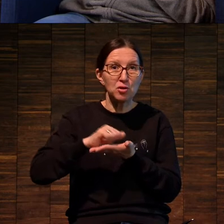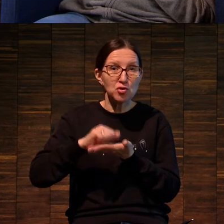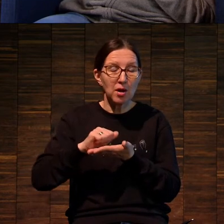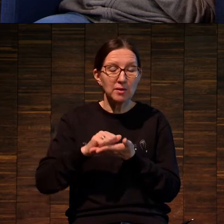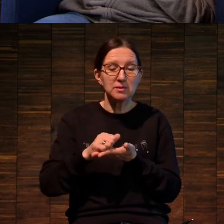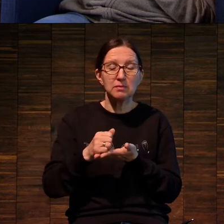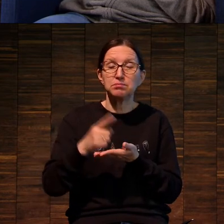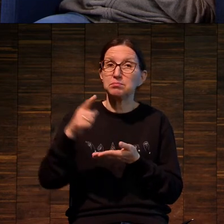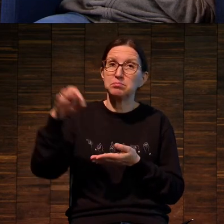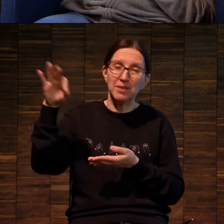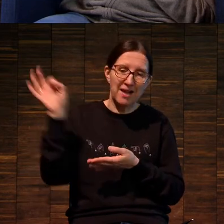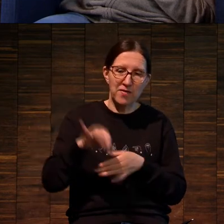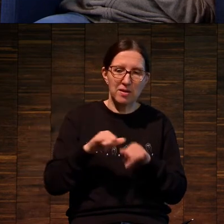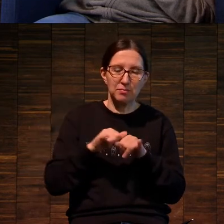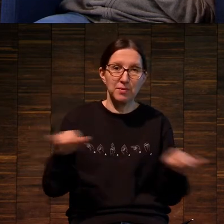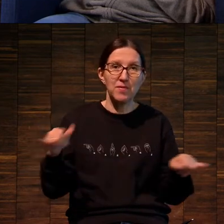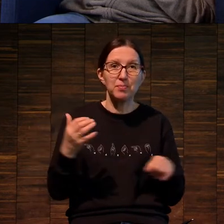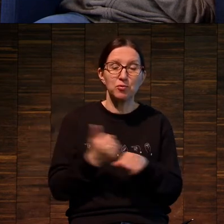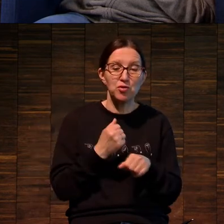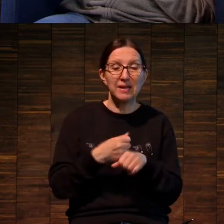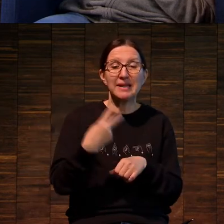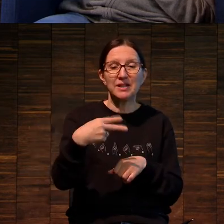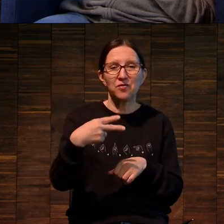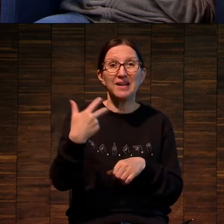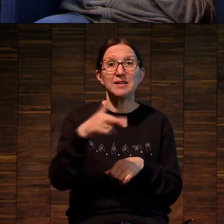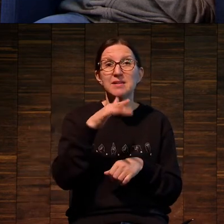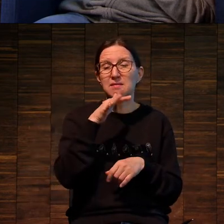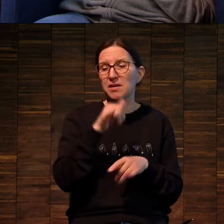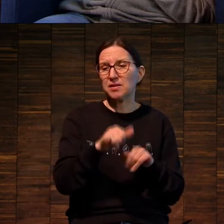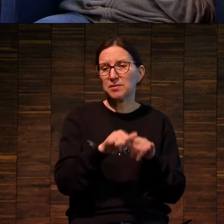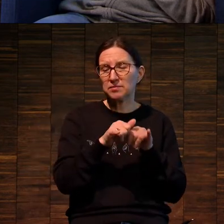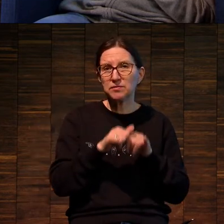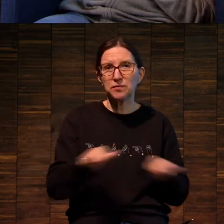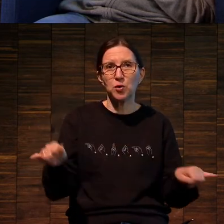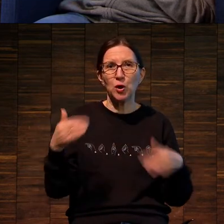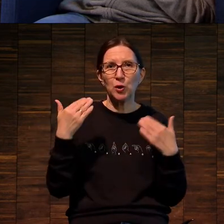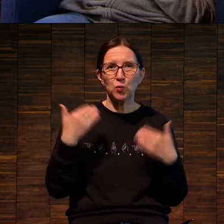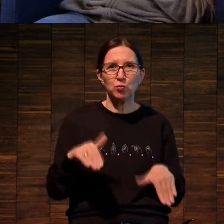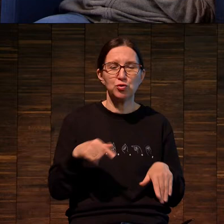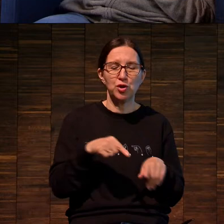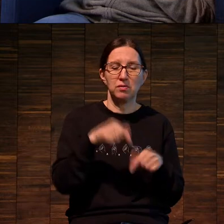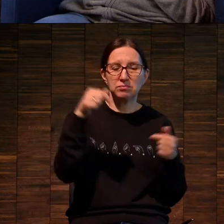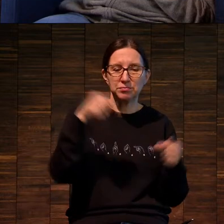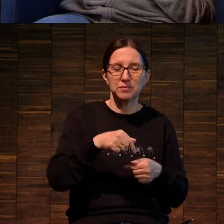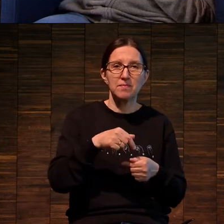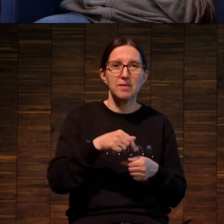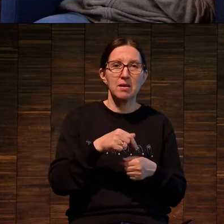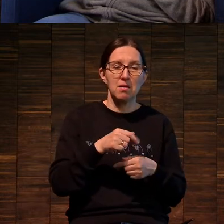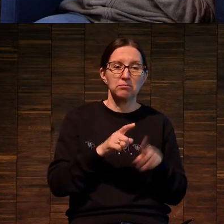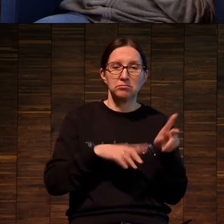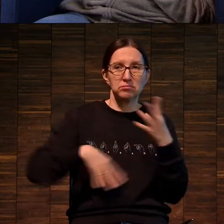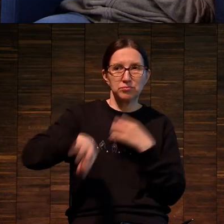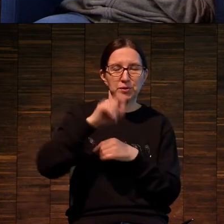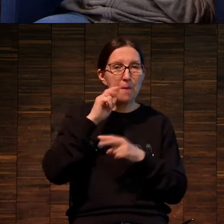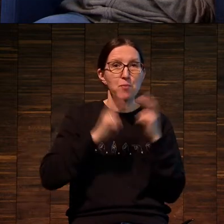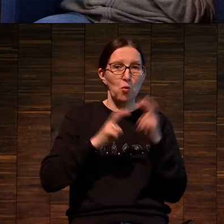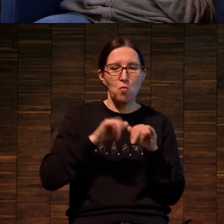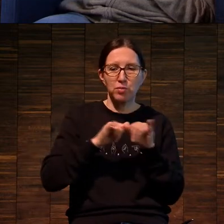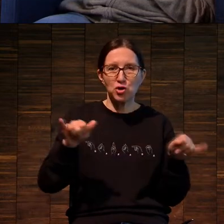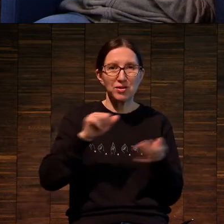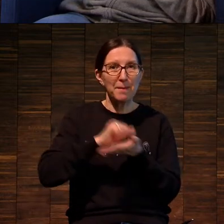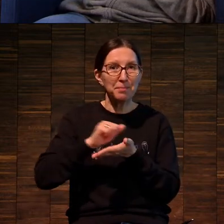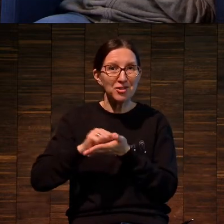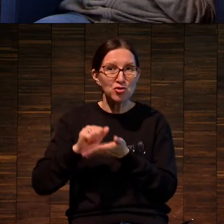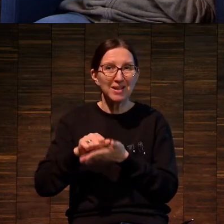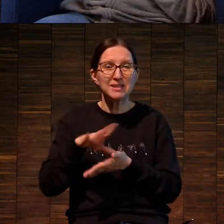мгновенное распространение. То есть за 20-30 лет она адаптировалась для индустриальной печати в первую очередь. И